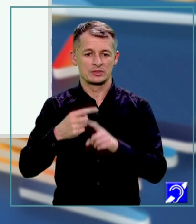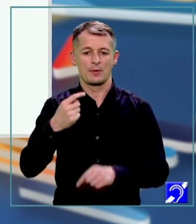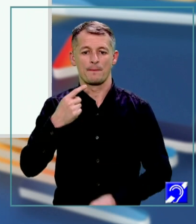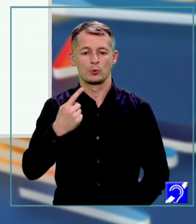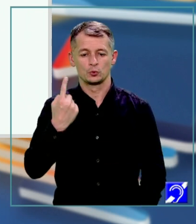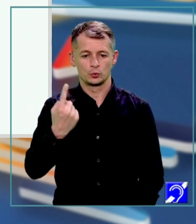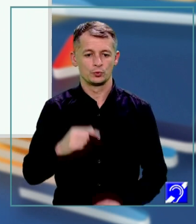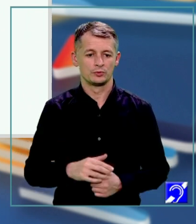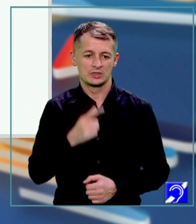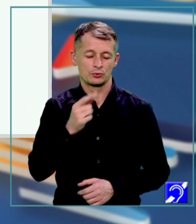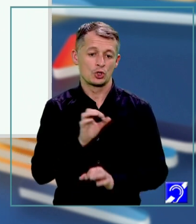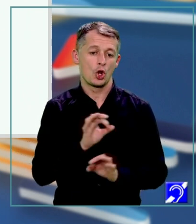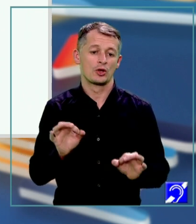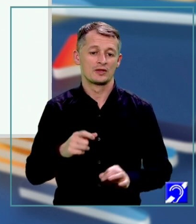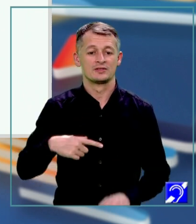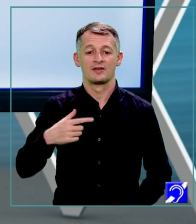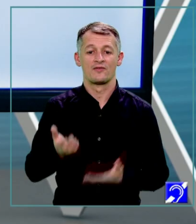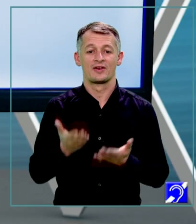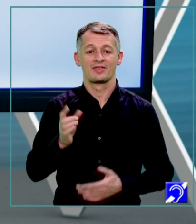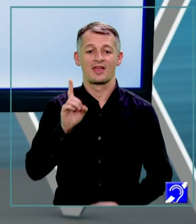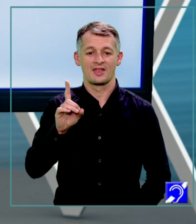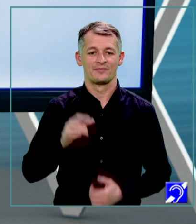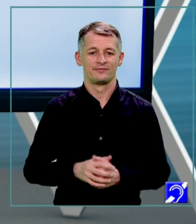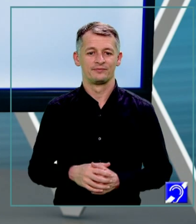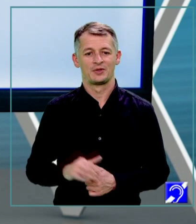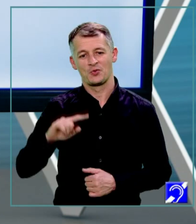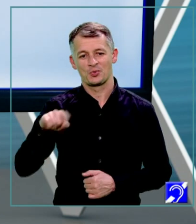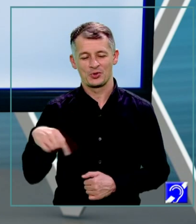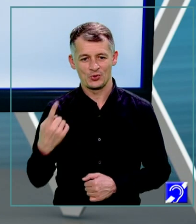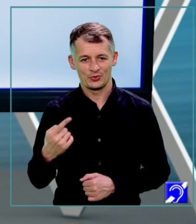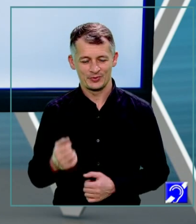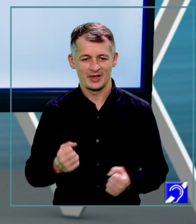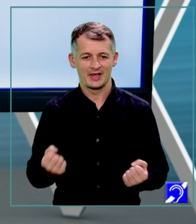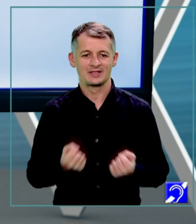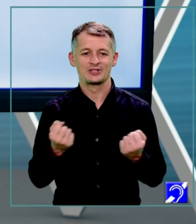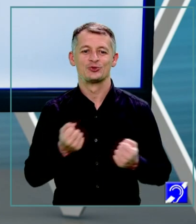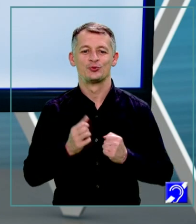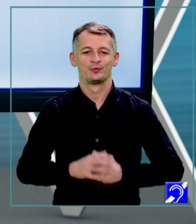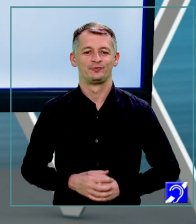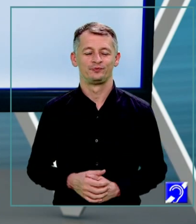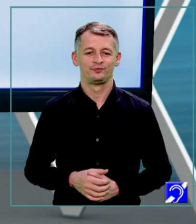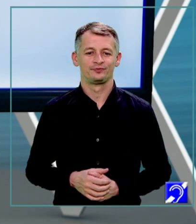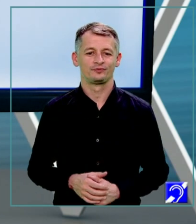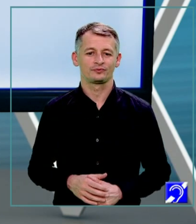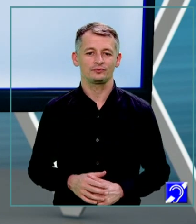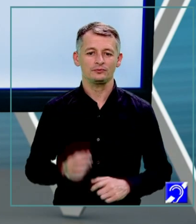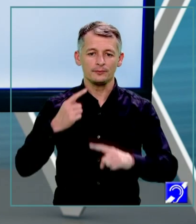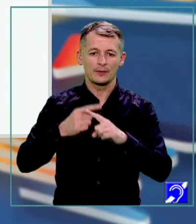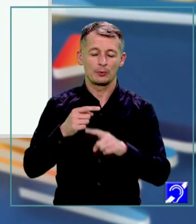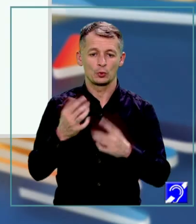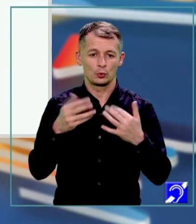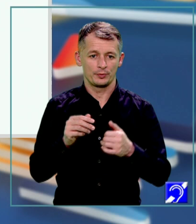corect este varianta D. Să trecem la următoarea aplicație. Produsul